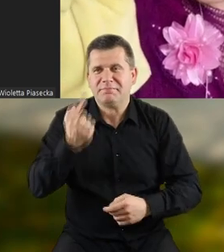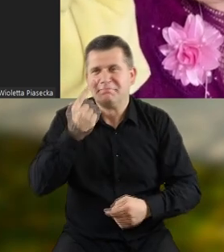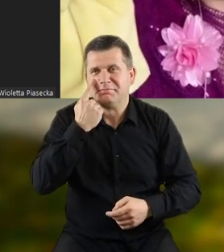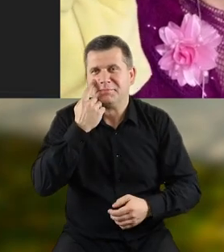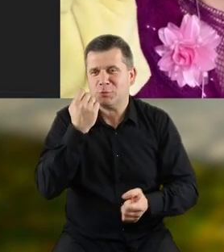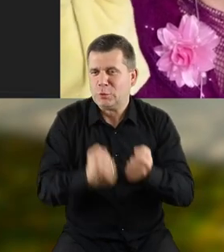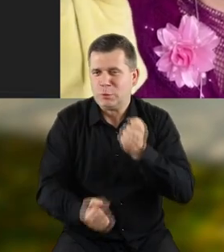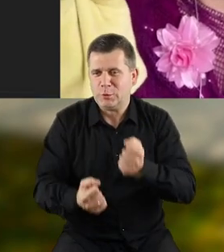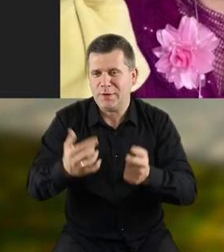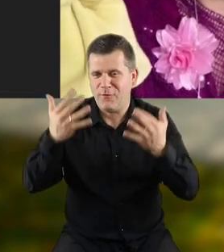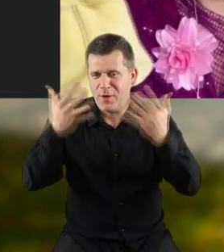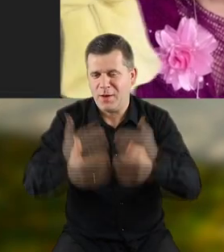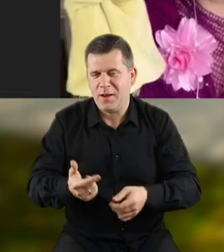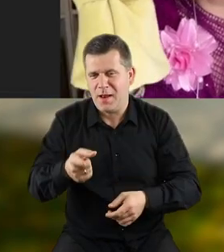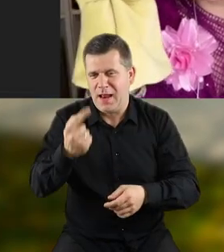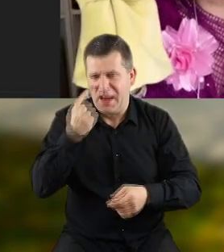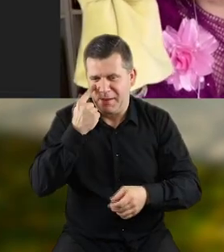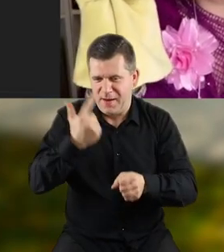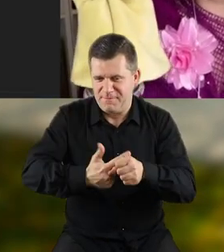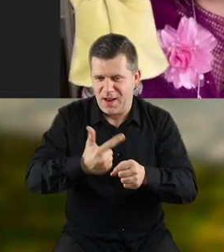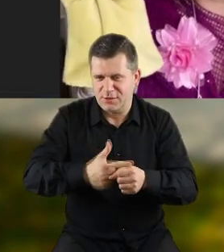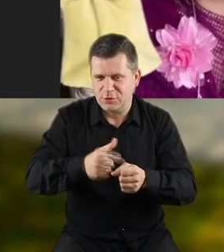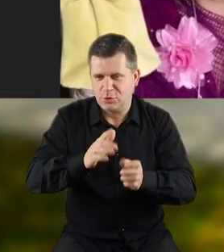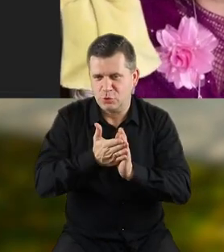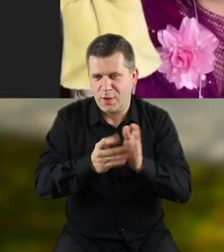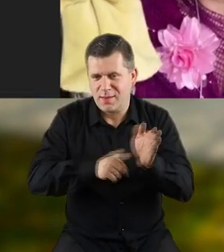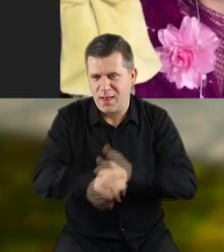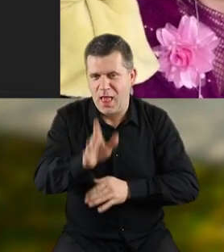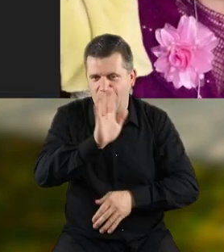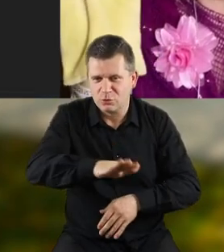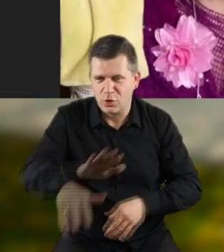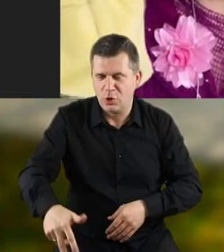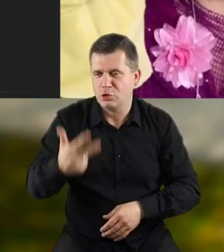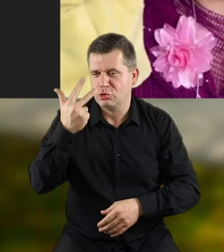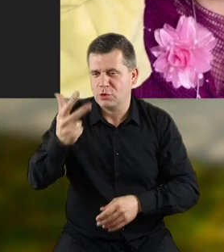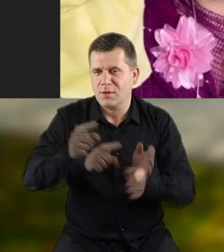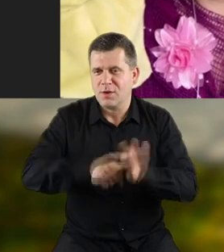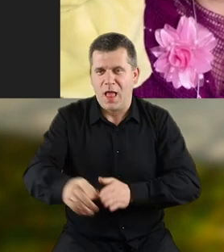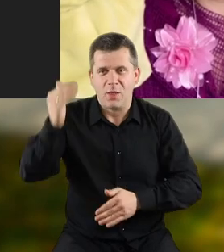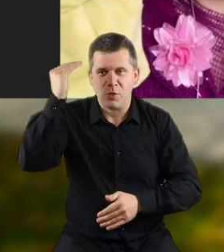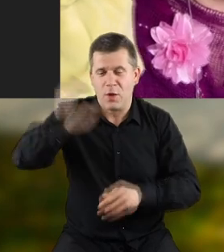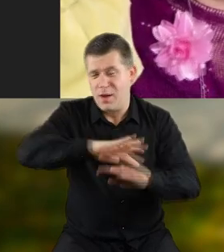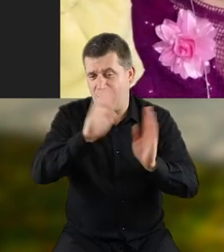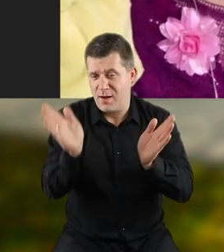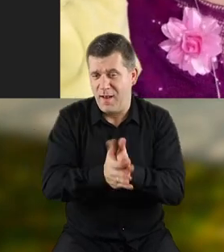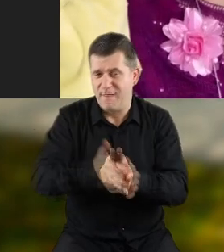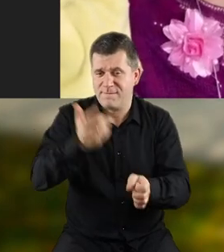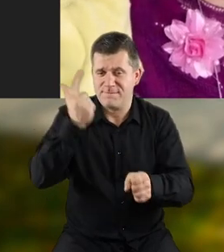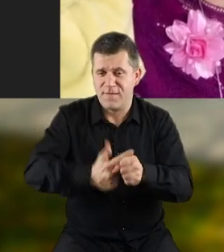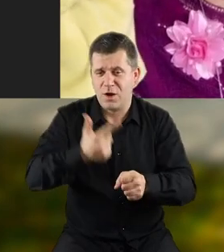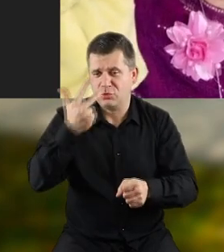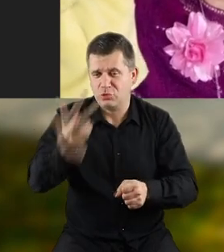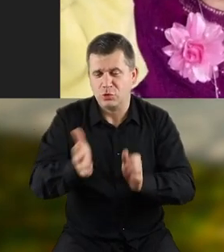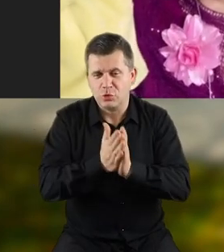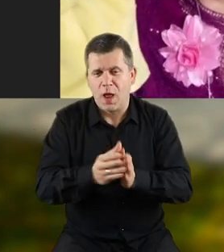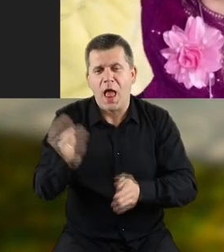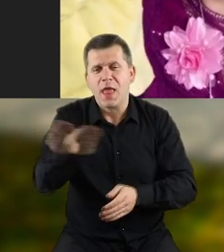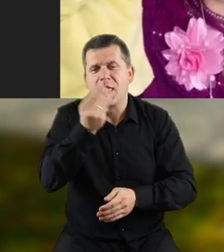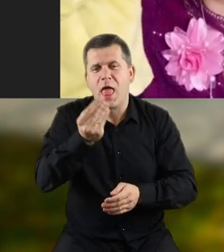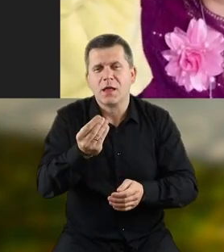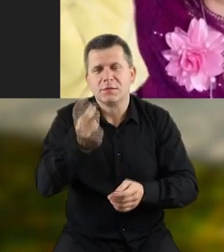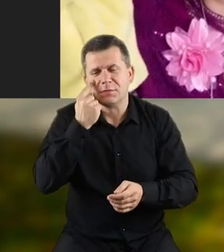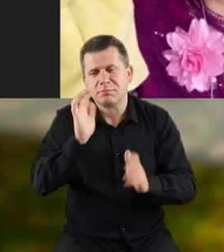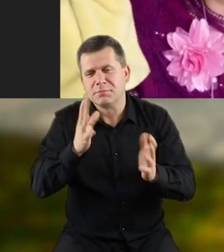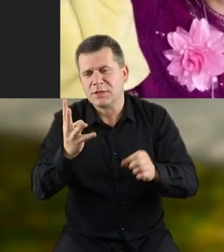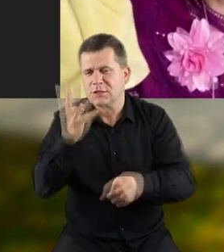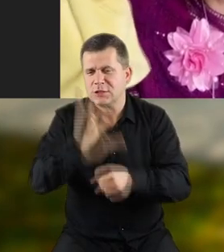zliczę chyba. Pani tu mówiła, że 20 książek dla dzieci i 3 dla dorosłych, czyli 23 książki, ale oprócz